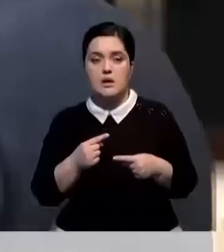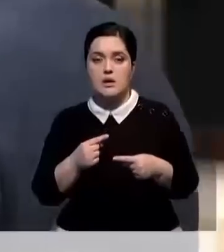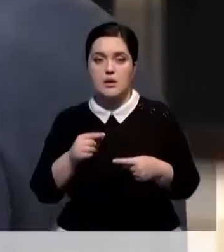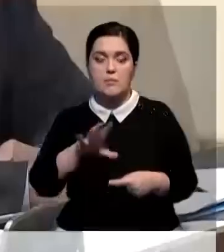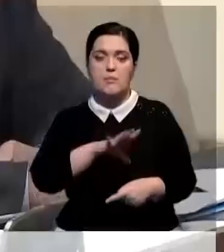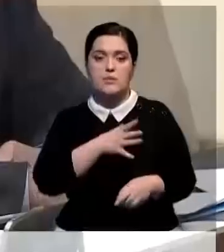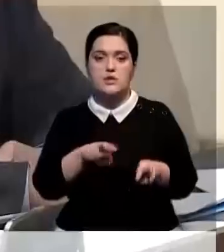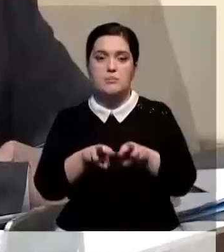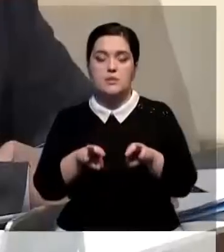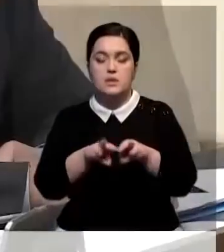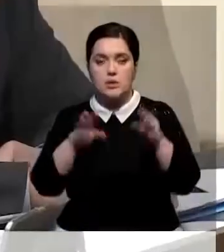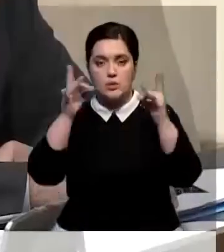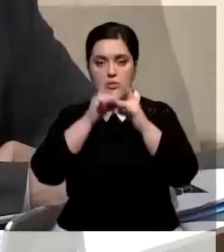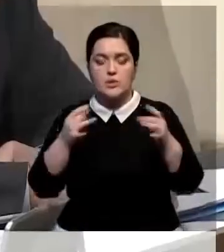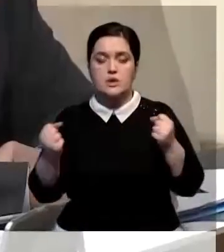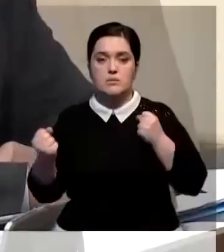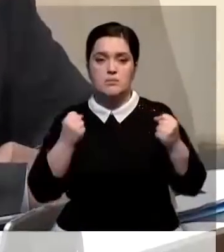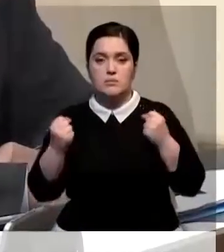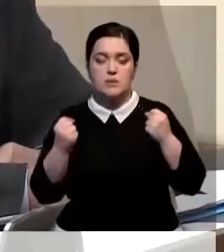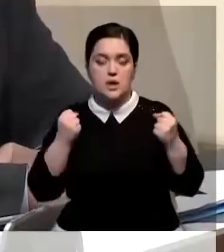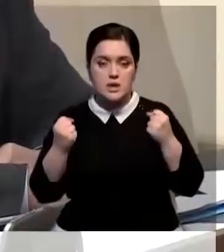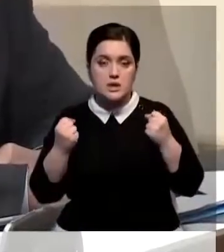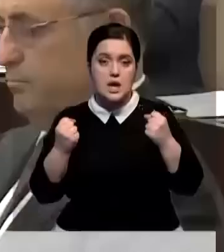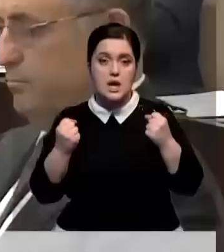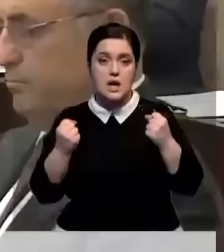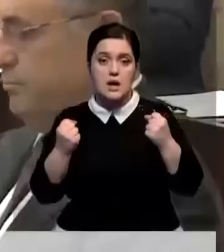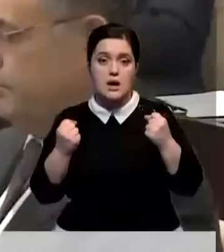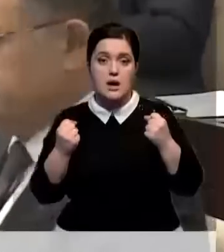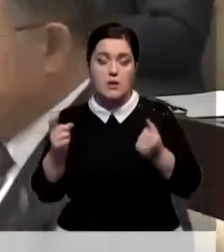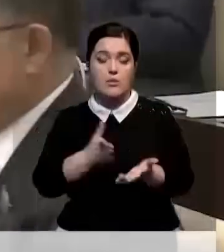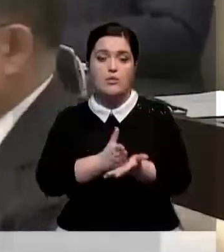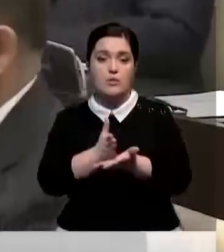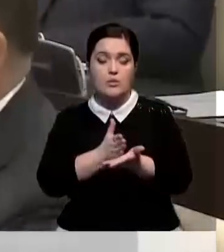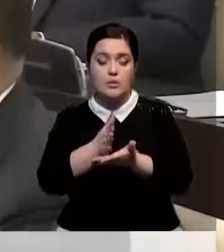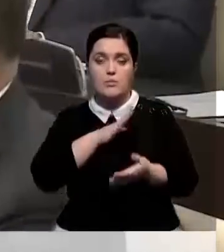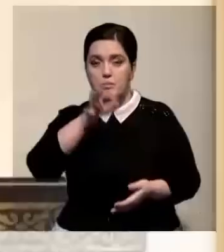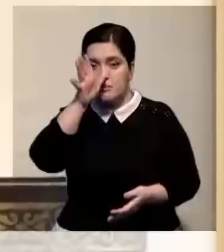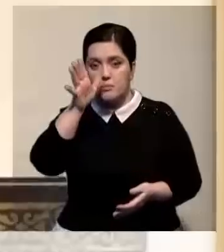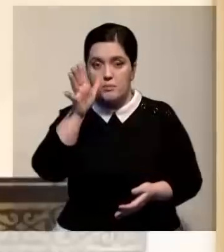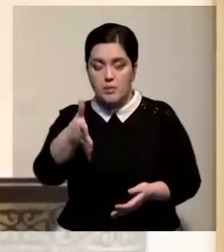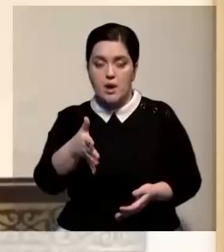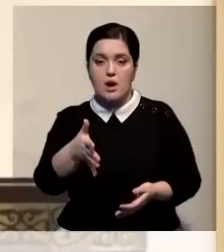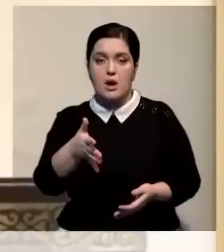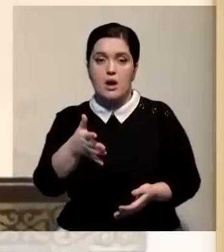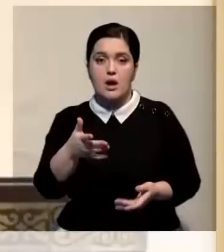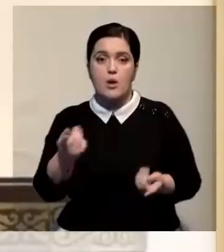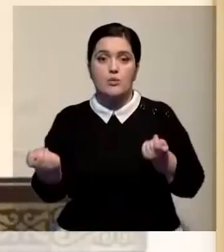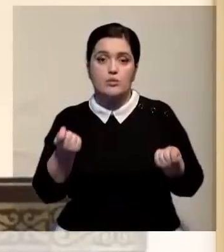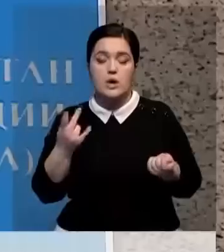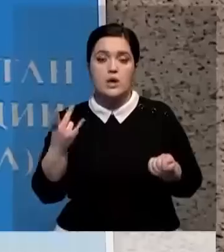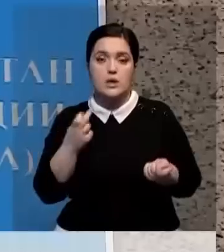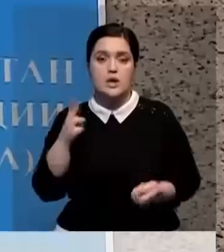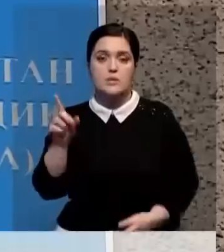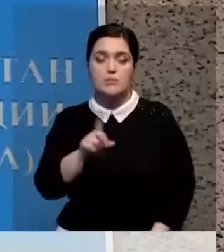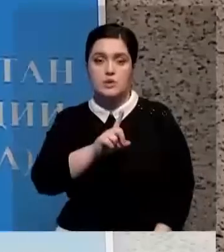и бывший министр культуры и спорта Арестанбек Мухаммедиулы. На этом посту он проработал почти пять лет. Перед арестом руководил Национальным